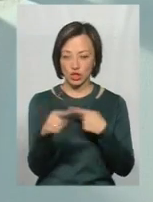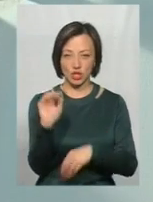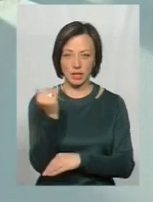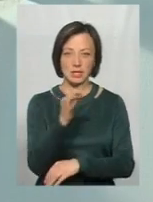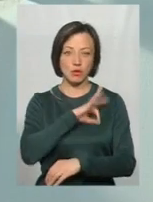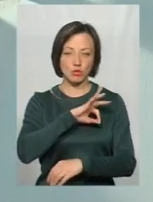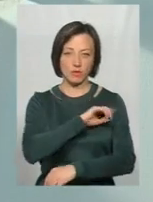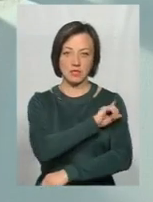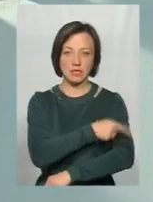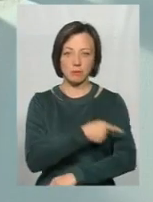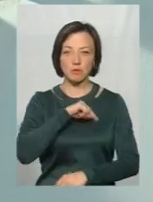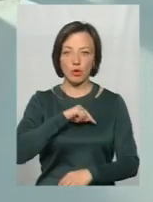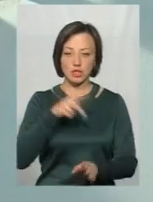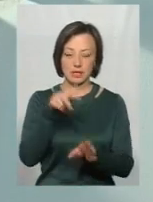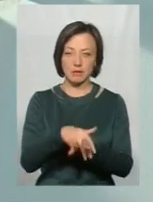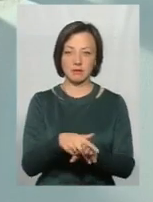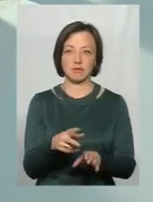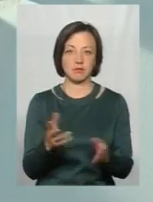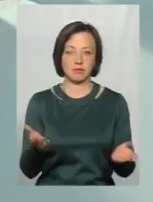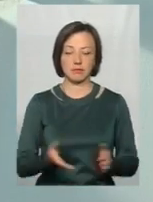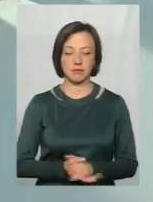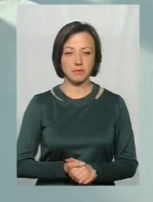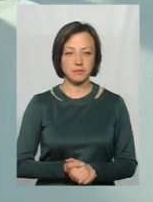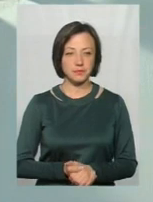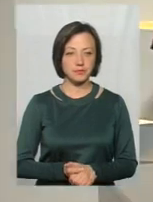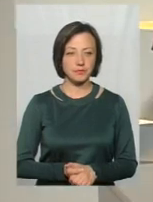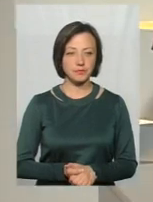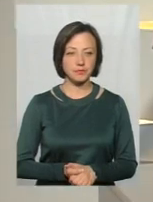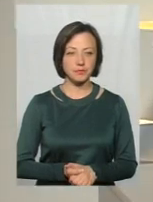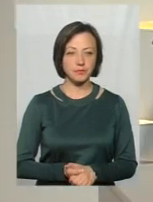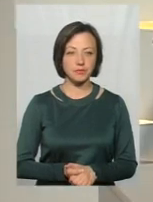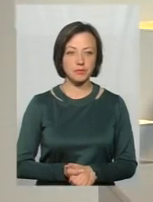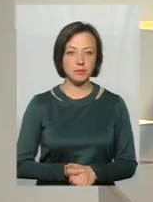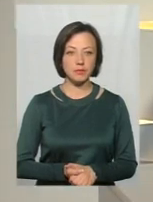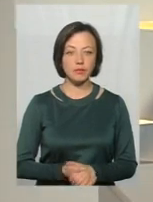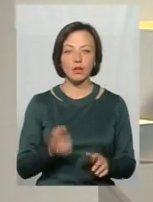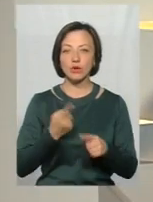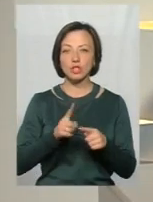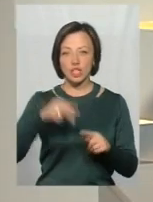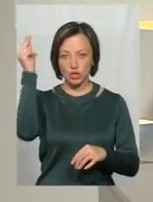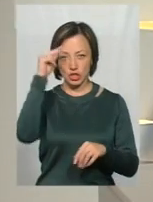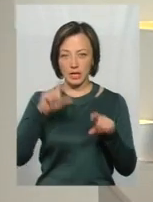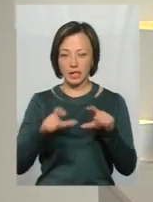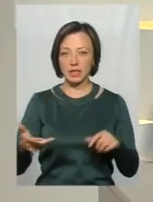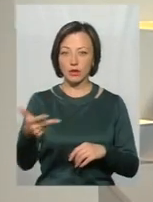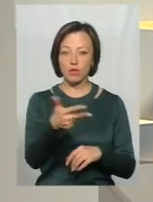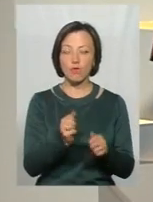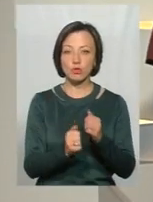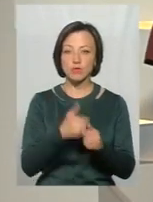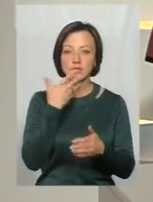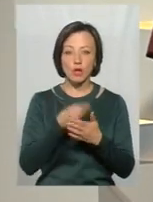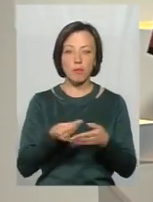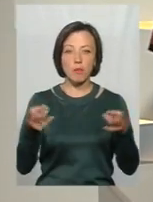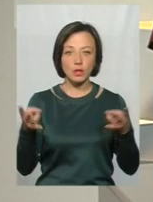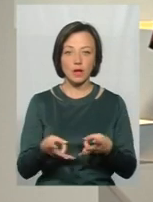застосовувати психологічне насилля, ні тим паче фізичну силу. Оце ж, сканій трикутник, от у кожного свої потреби, свої